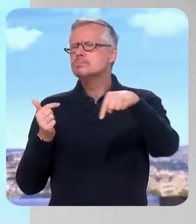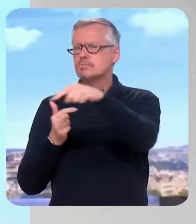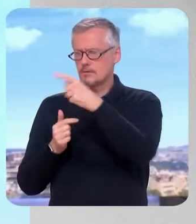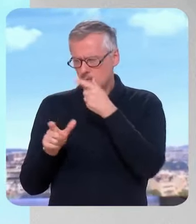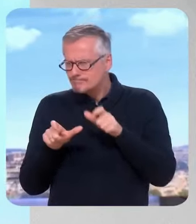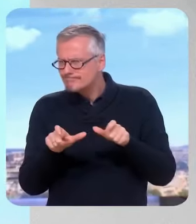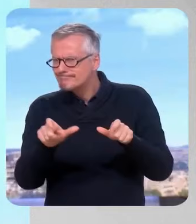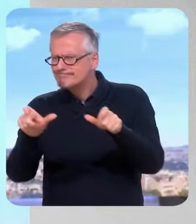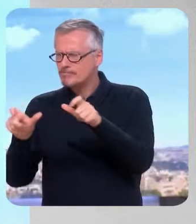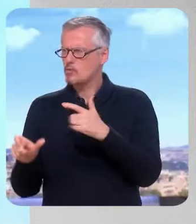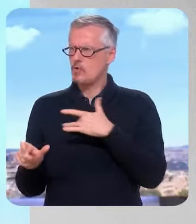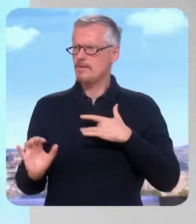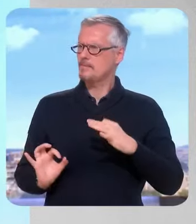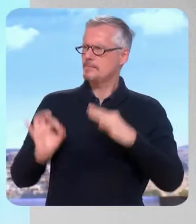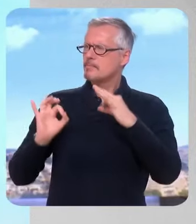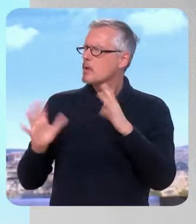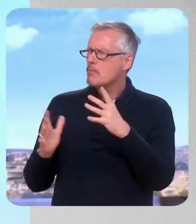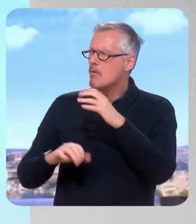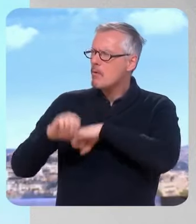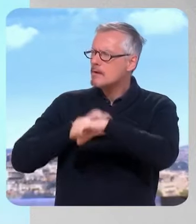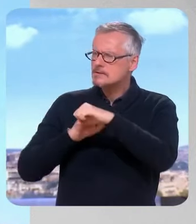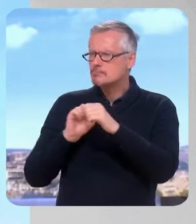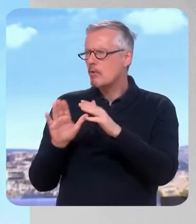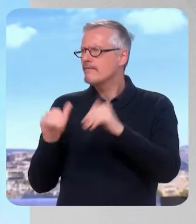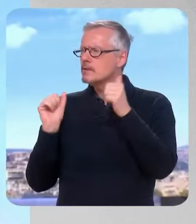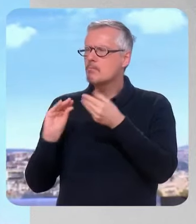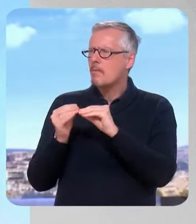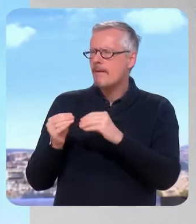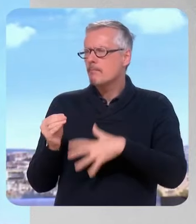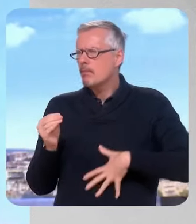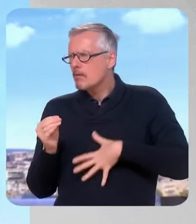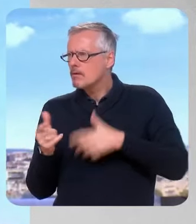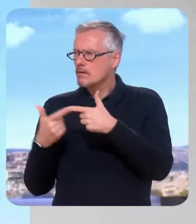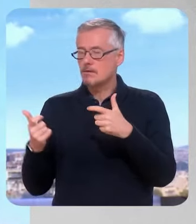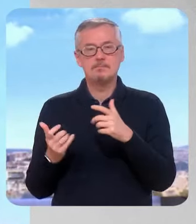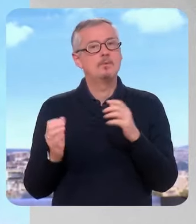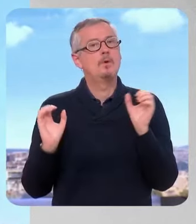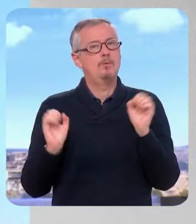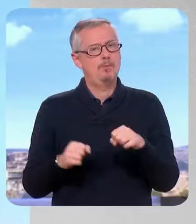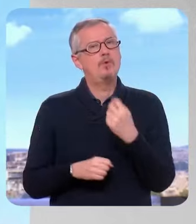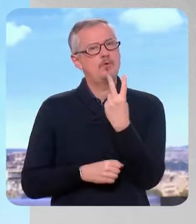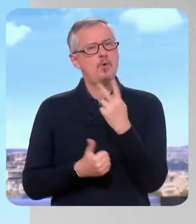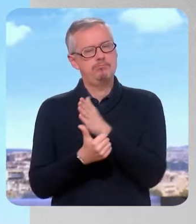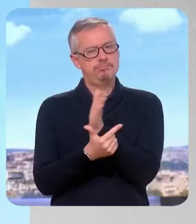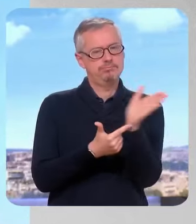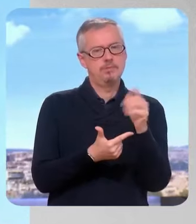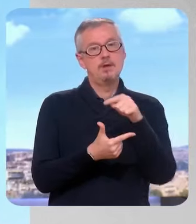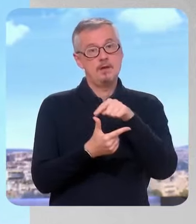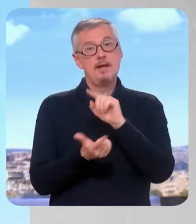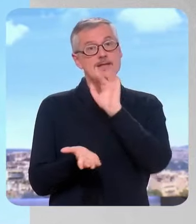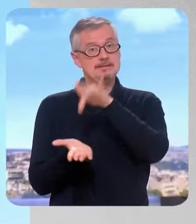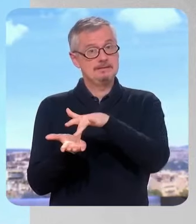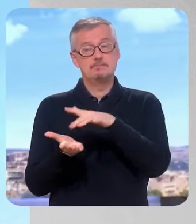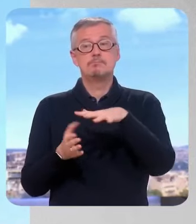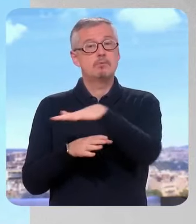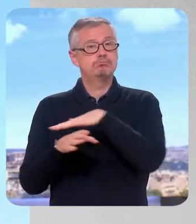sanitaire pour éviter qu'il des problèmes d'intoxication et autres ? Alors il y a deux types de lieux qui sont à surveiller, si je peux dire. Le site eux-mêmes qui vont accueillir les